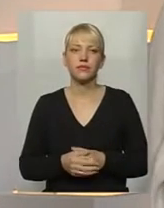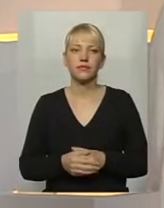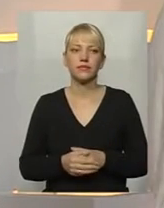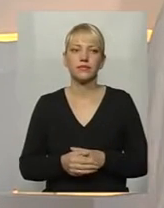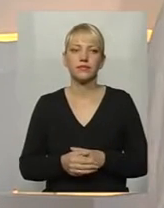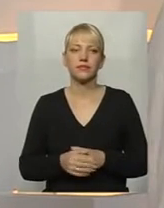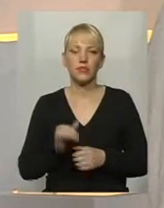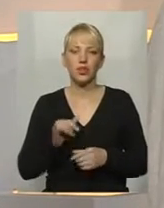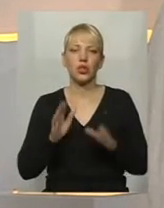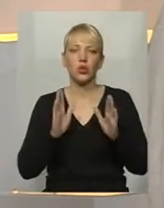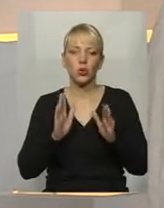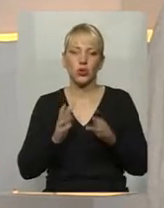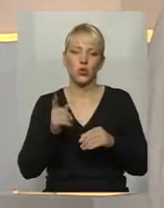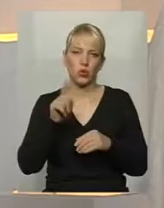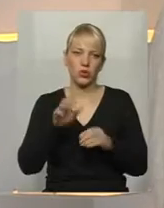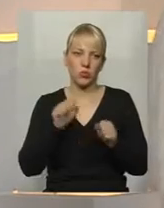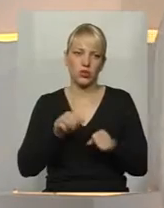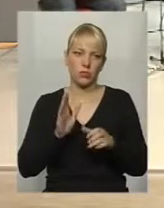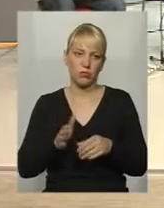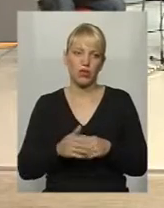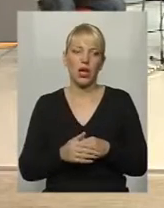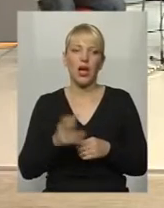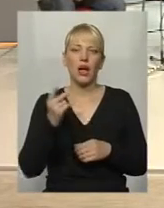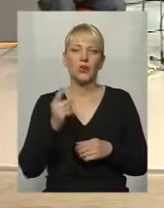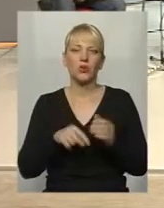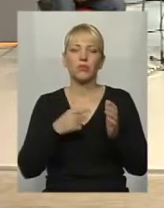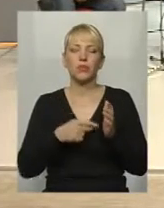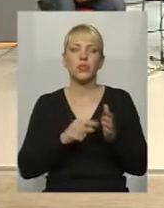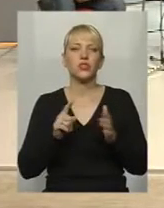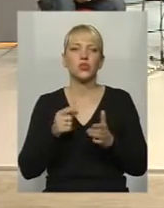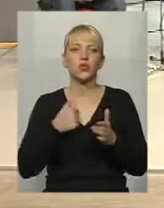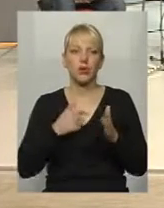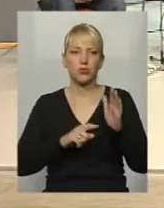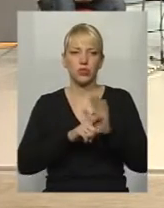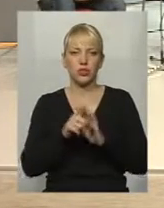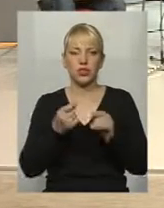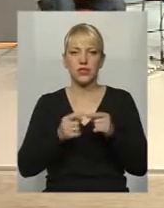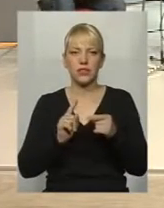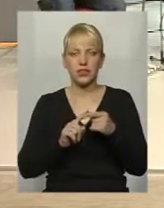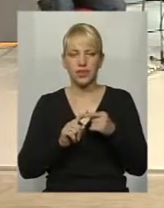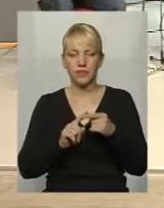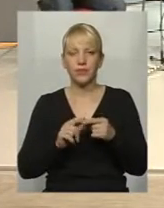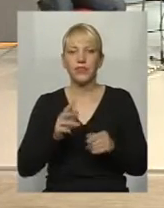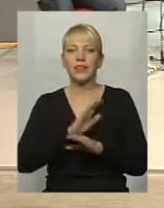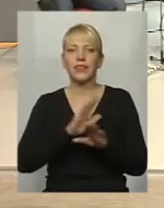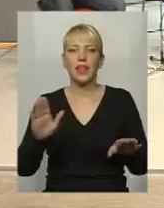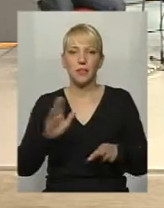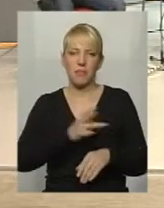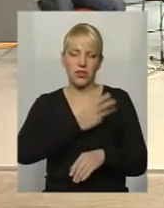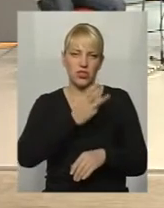І тоді тільки можна буде цей саме. Друге питання, з чого я спершого починав, це в певній мірі небажання